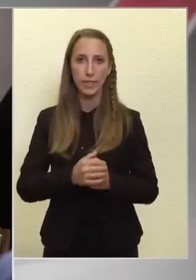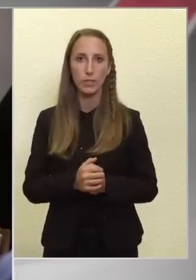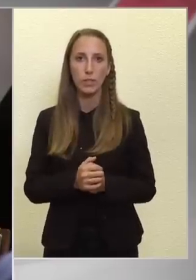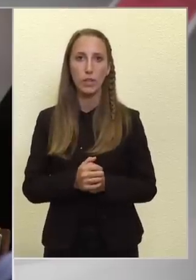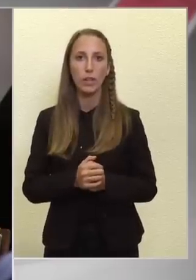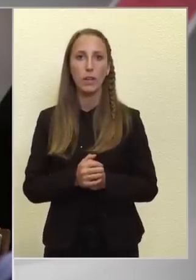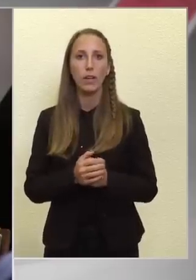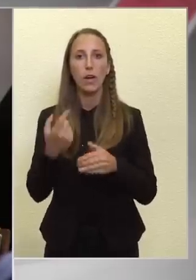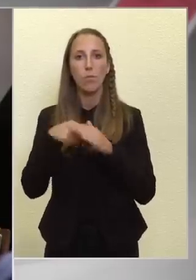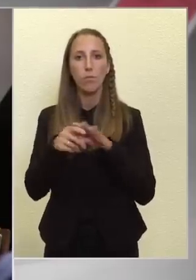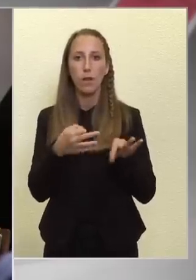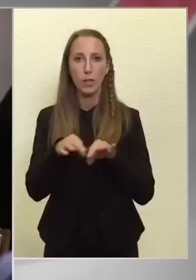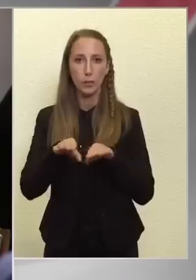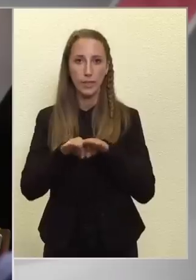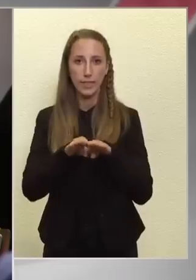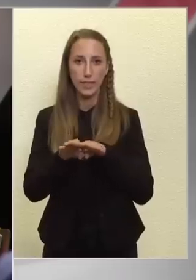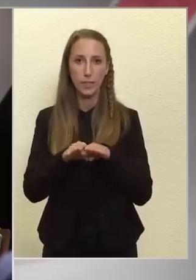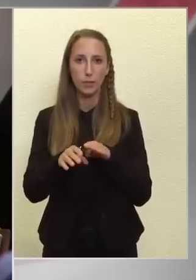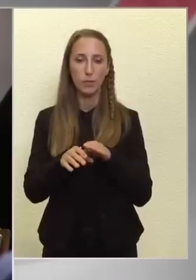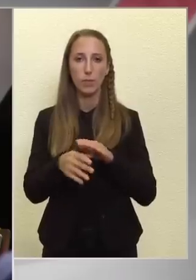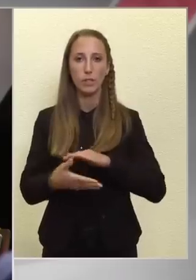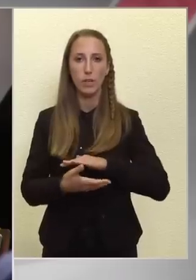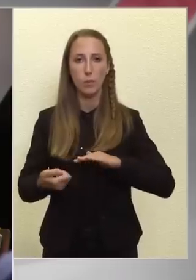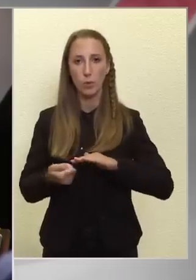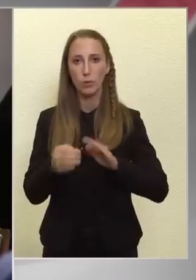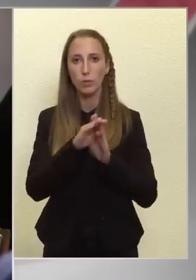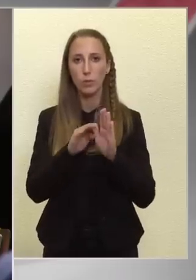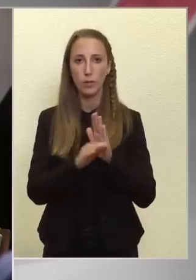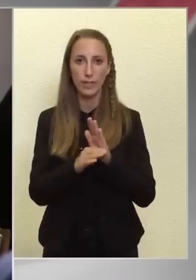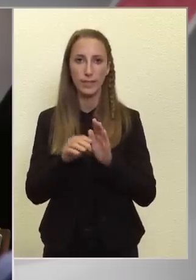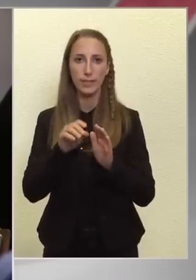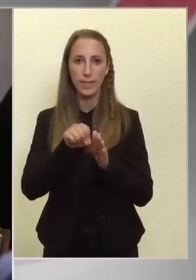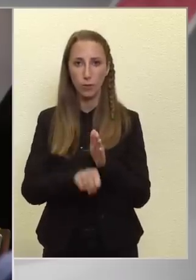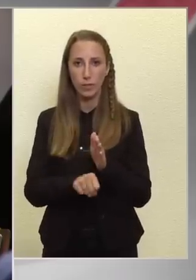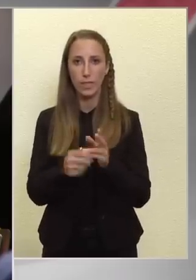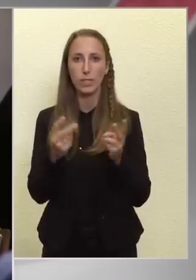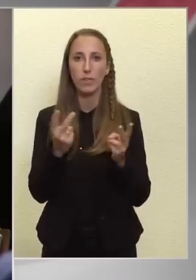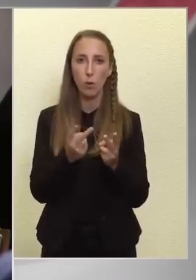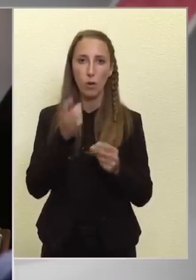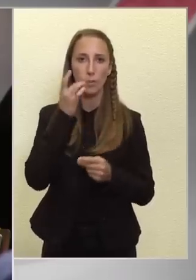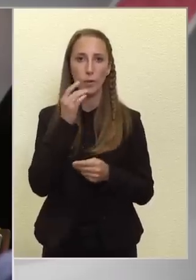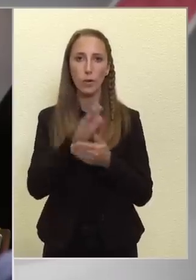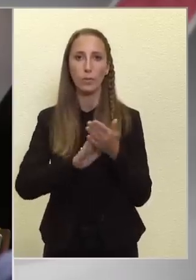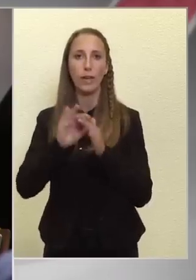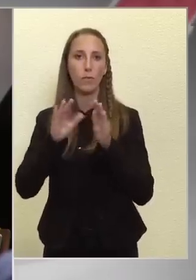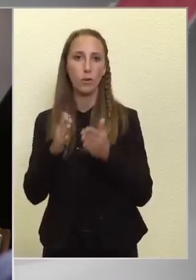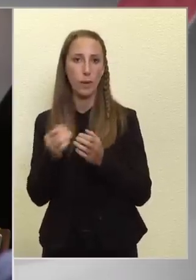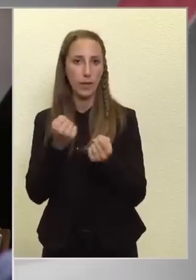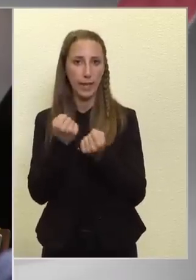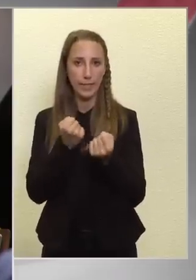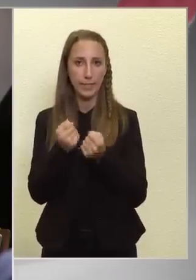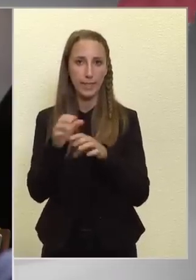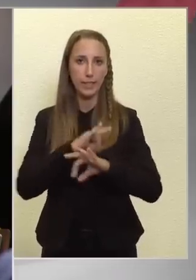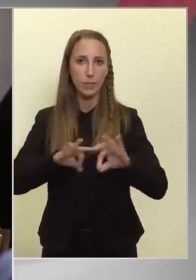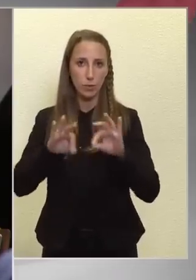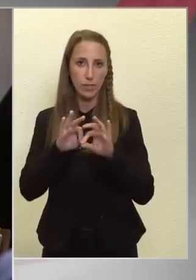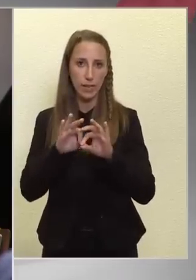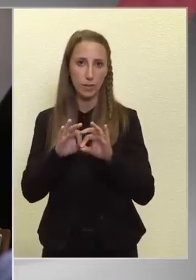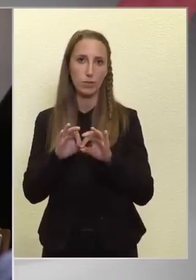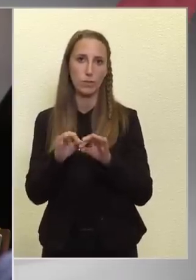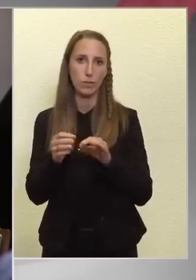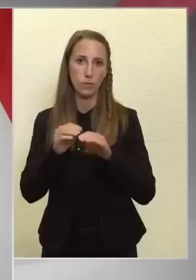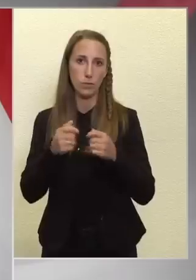a belügyminisztérium az abortusz törvény szigorításával hol, amikor milyen formában egyeztetett az Országos Bába